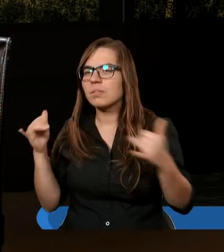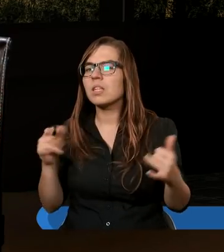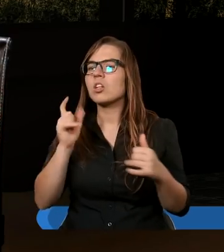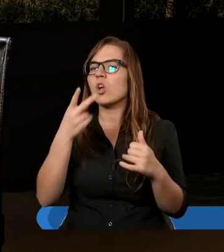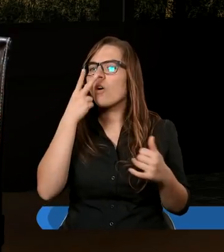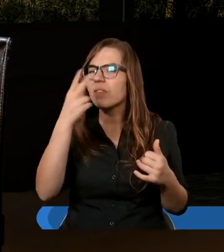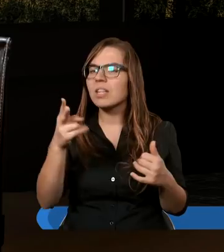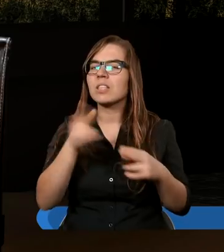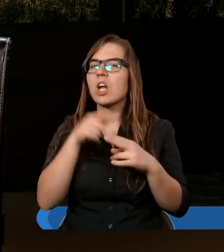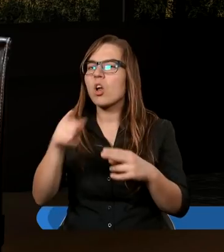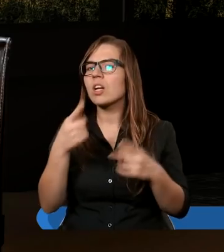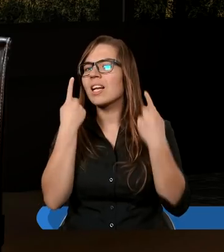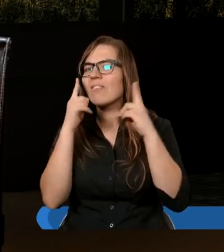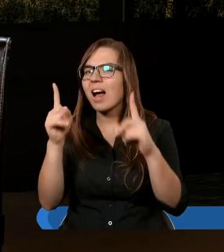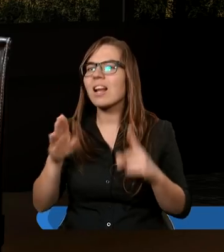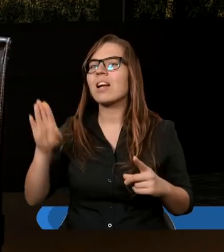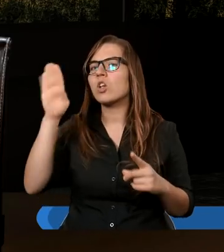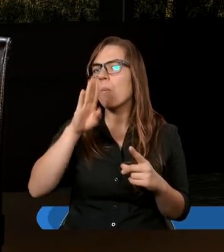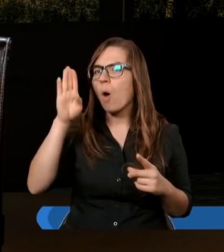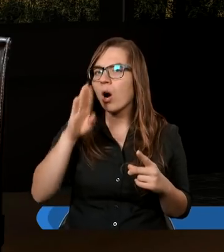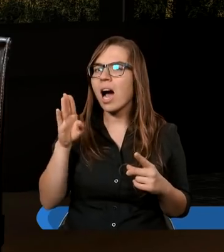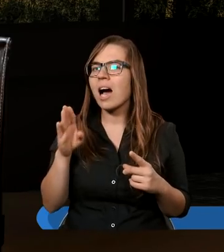widzi, że kiedy oni zwracają się do Boga,